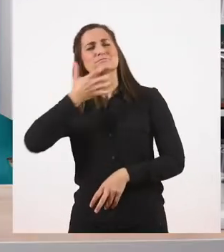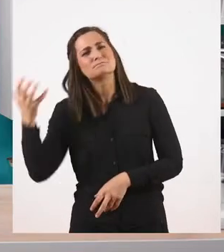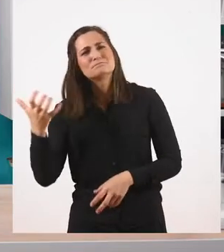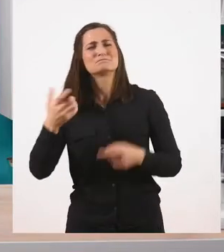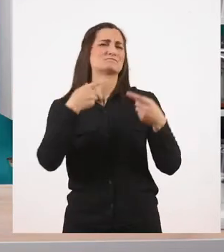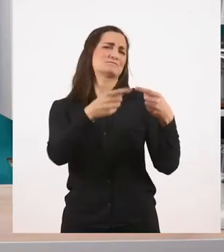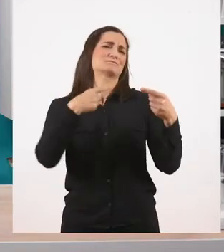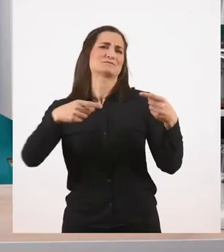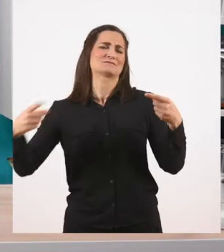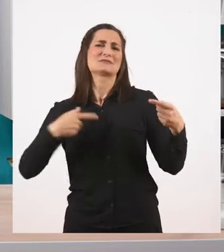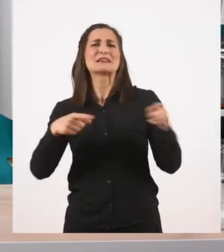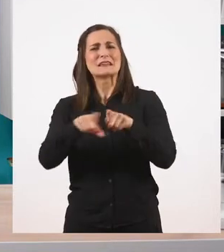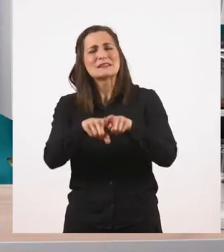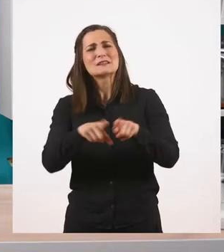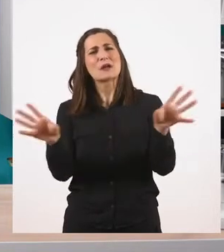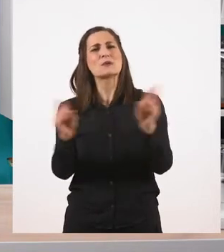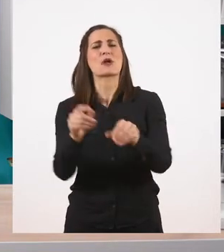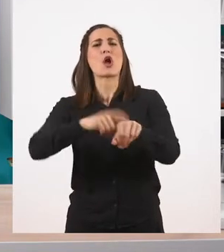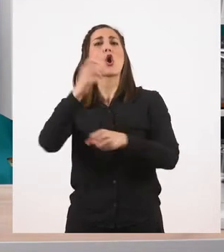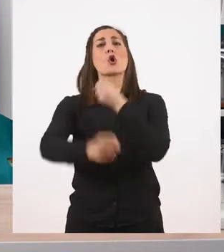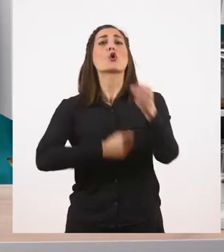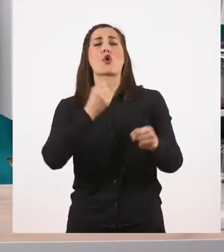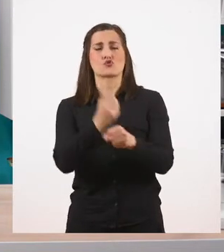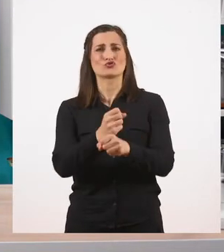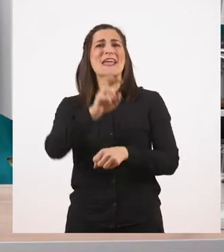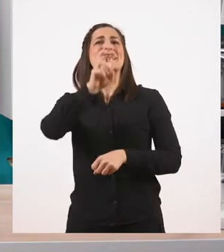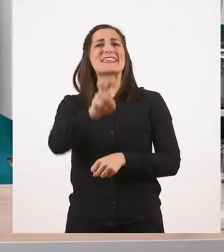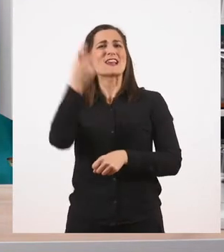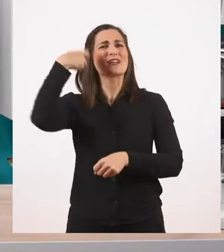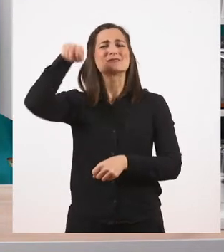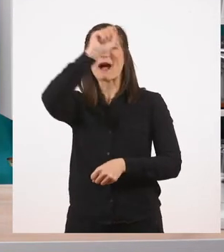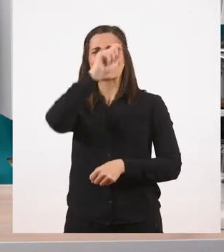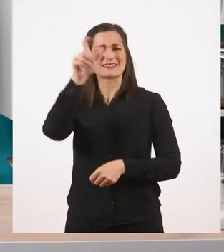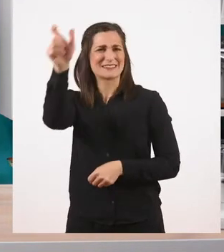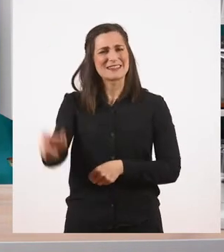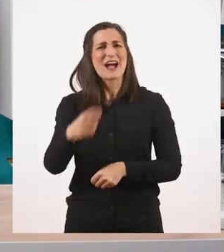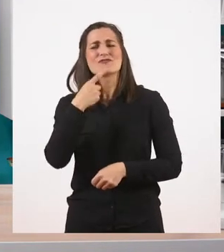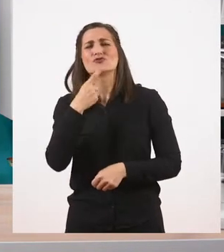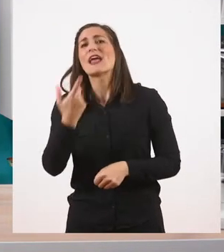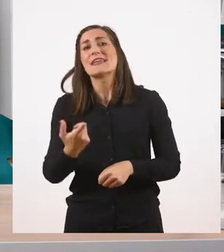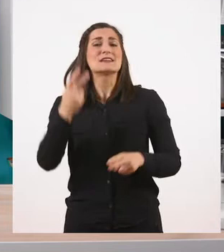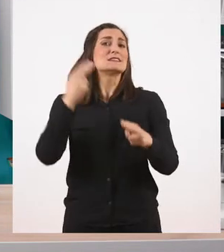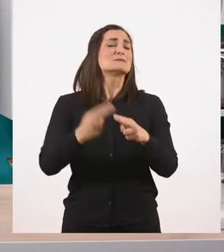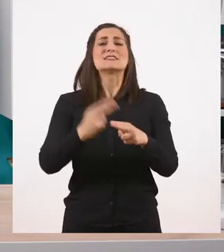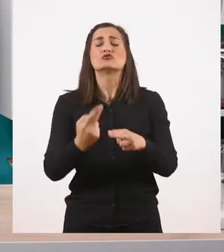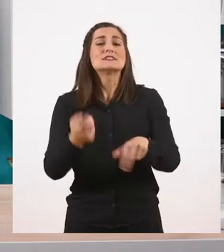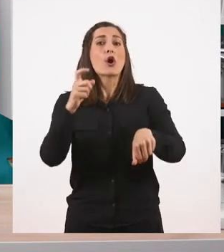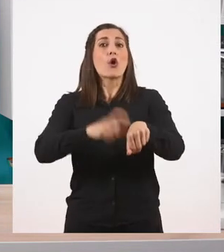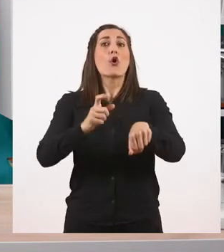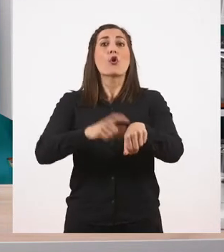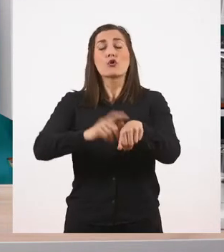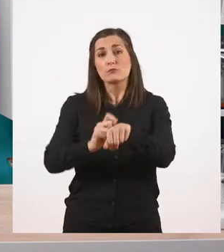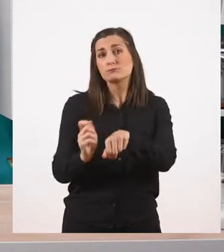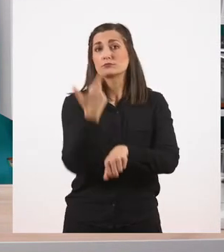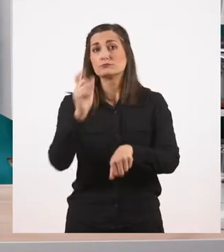που έχουν σχέση με το χρόνο. Ο Χίλωνας Ολακεδαιμόνιος έλεγε χρόνου φίδου, που σημαίνει